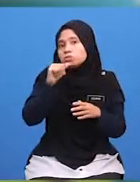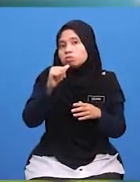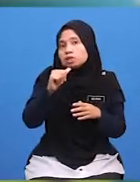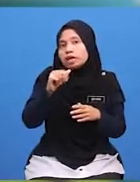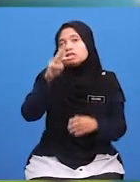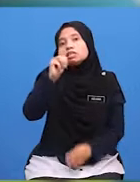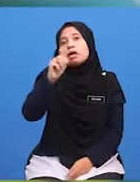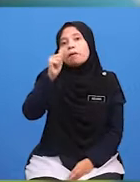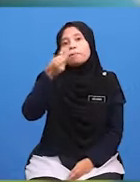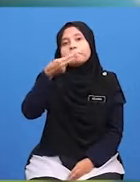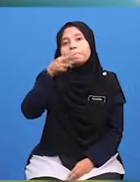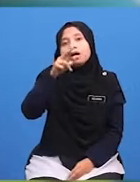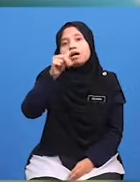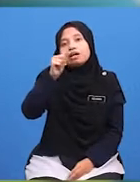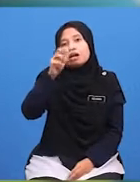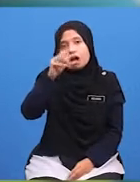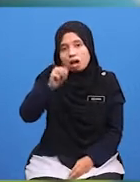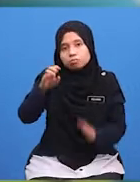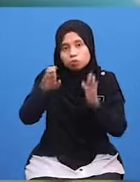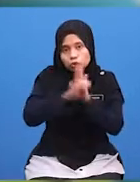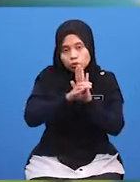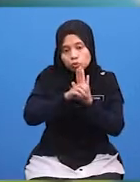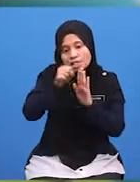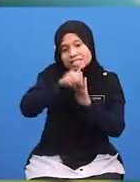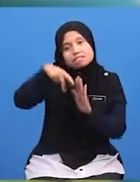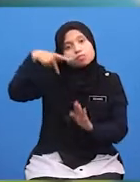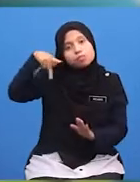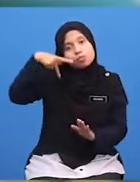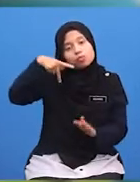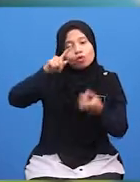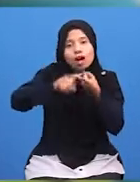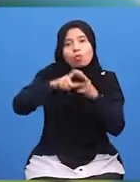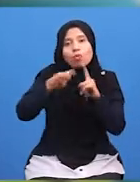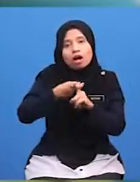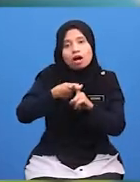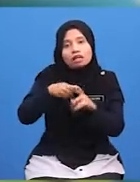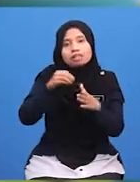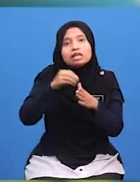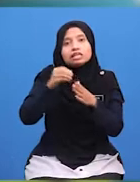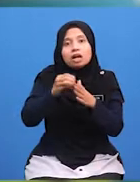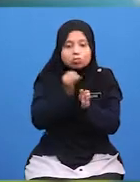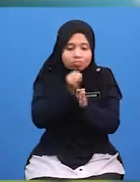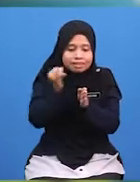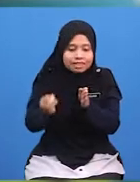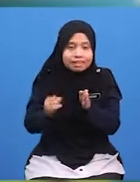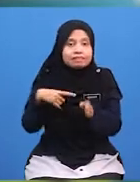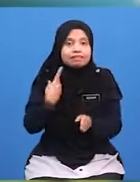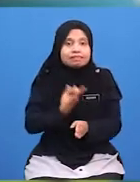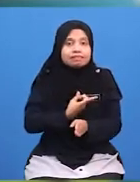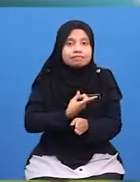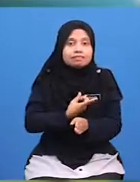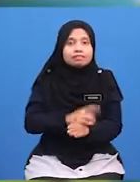Mahram Kita Seperti Sepupu Kawan Ataupun Jiran Tetangga Kita